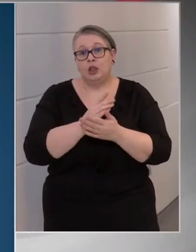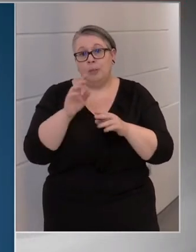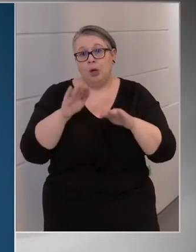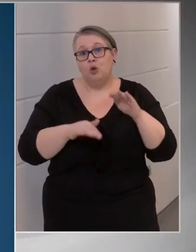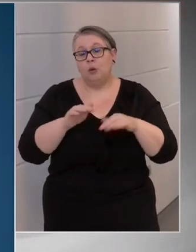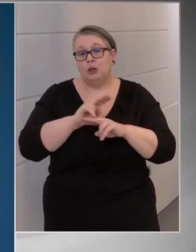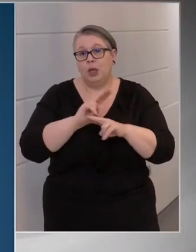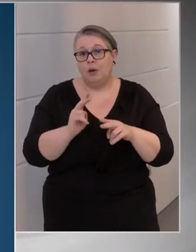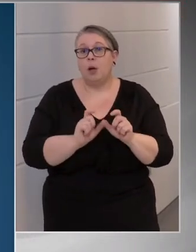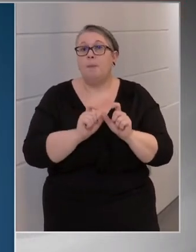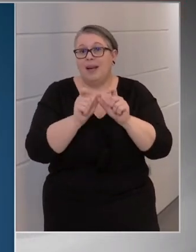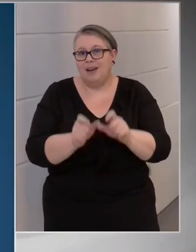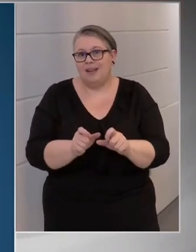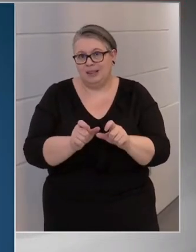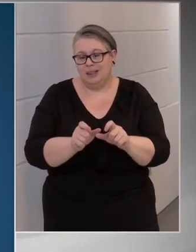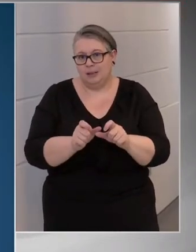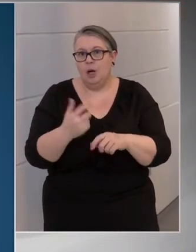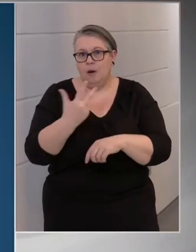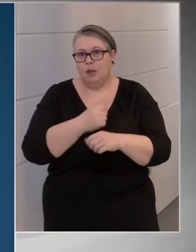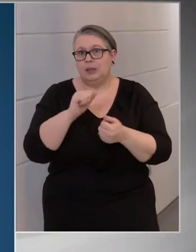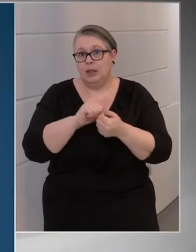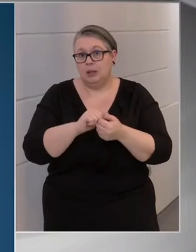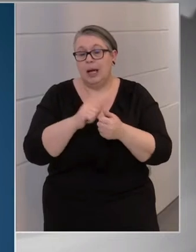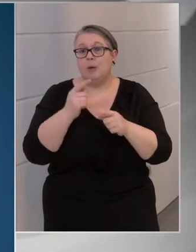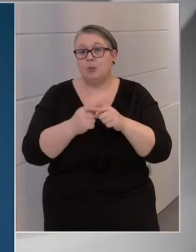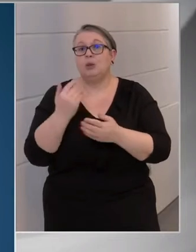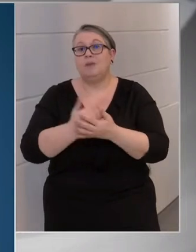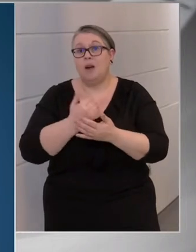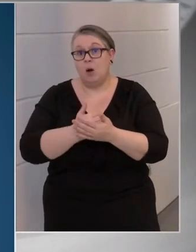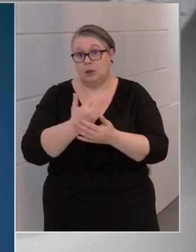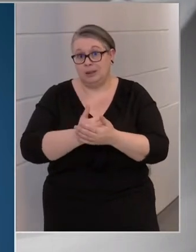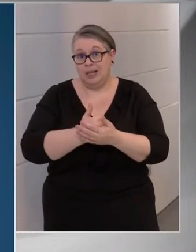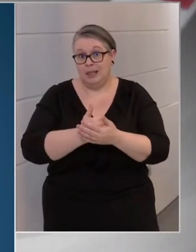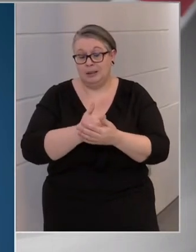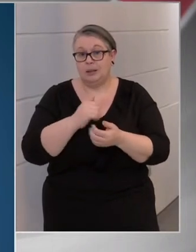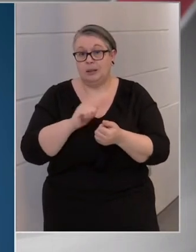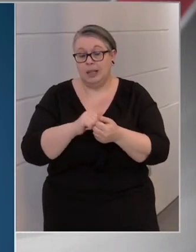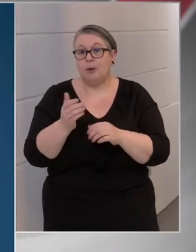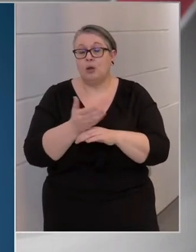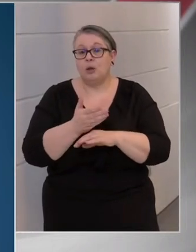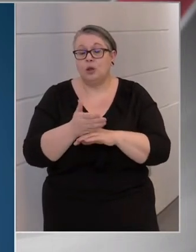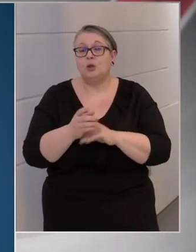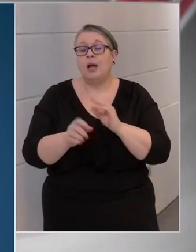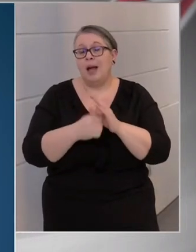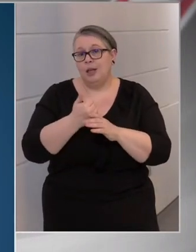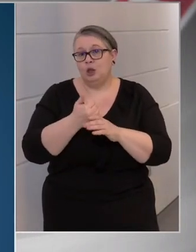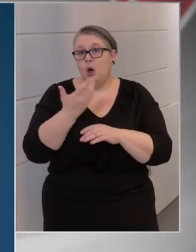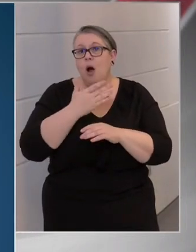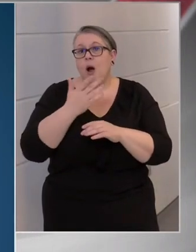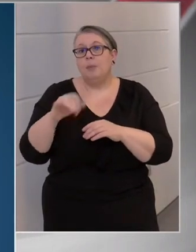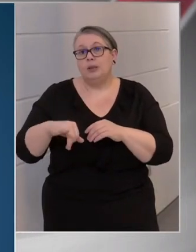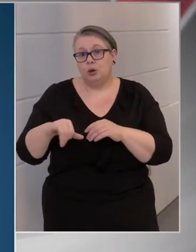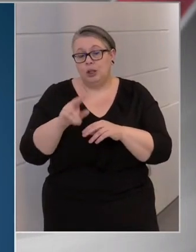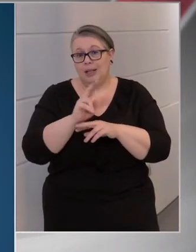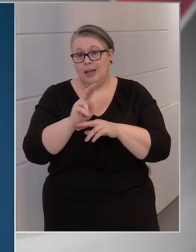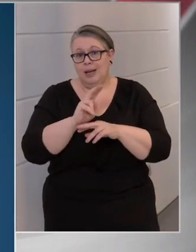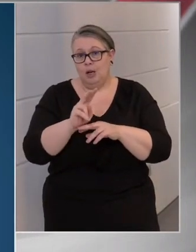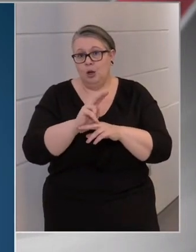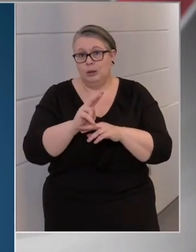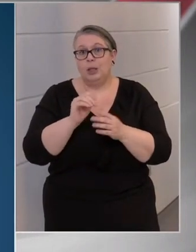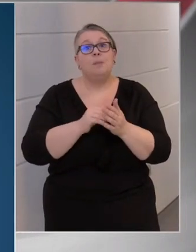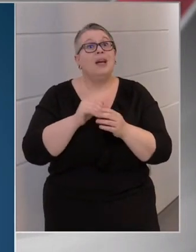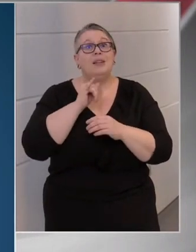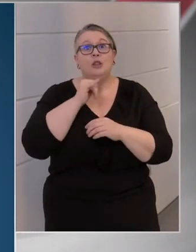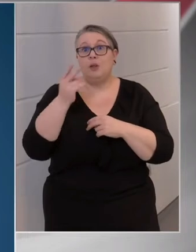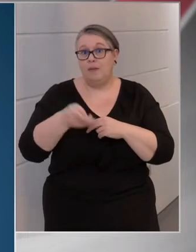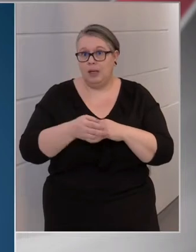különbség a beérkezett vakcina szám és az eloltott vakcinák között. Az első az az, hogyha egy biztonsági ellenőrzés még nem